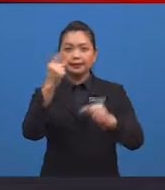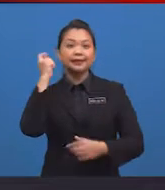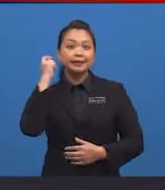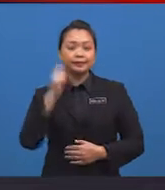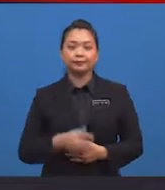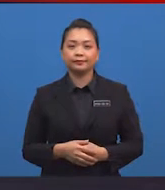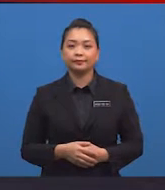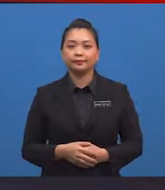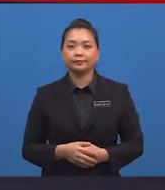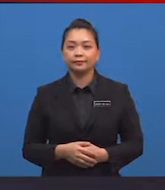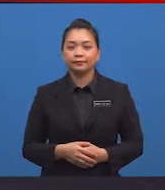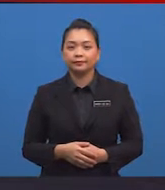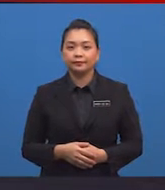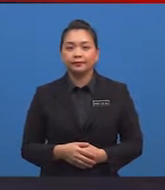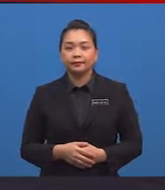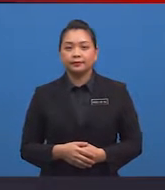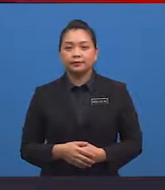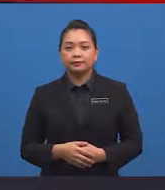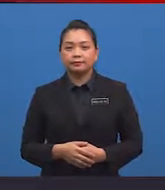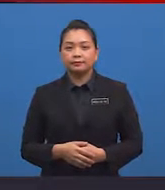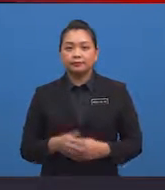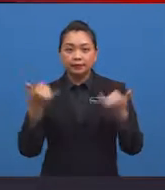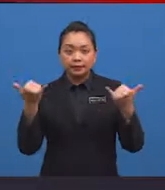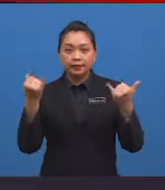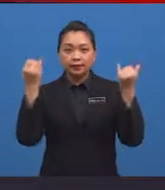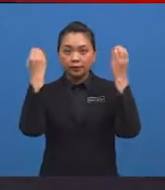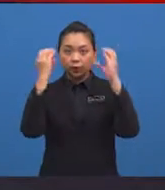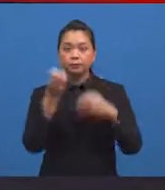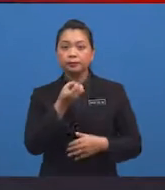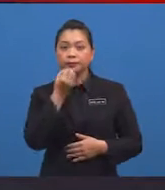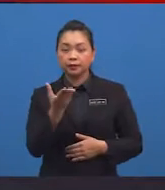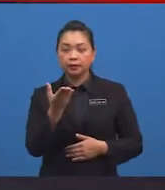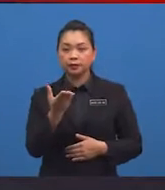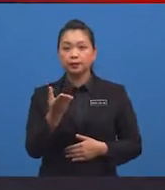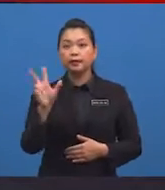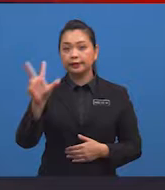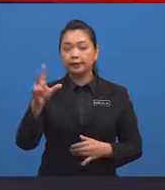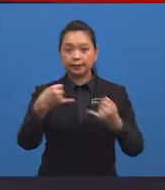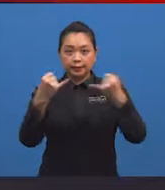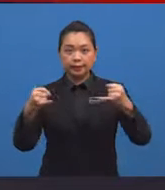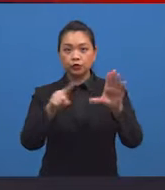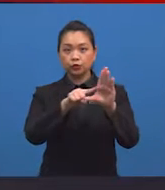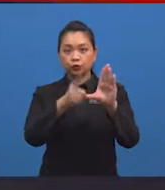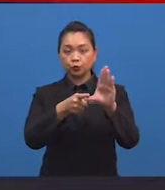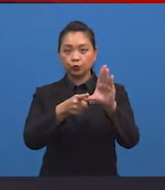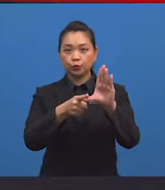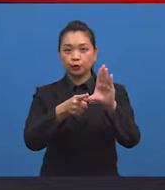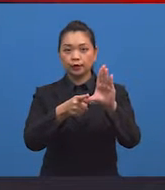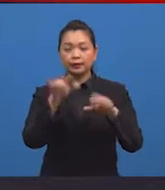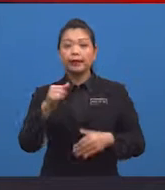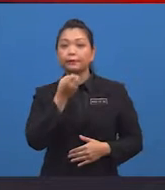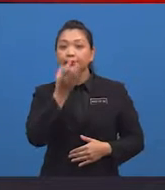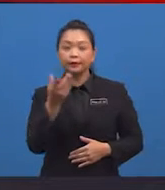Mari Cikgu simpulkan tentang ketiga-tiga jenis sudut yang Cikgu Ju